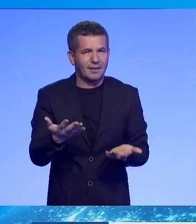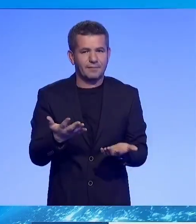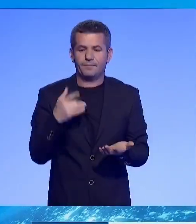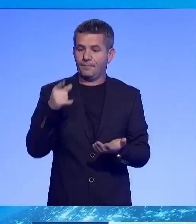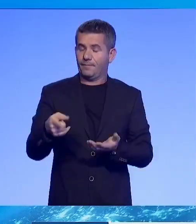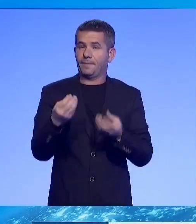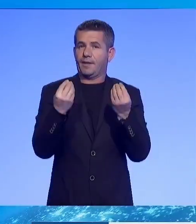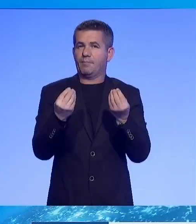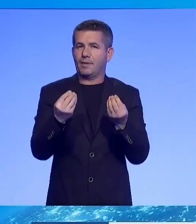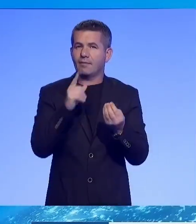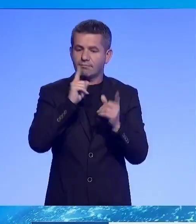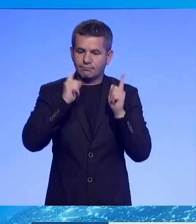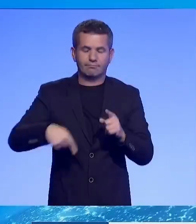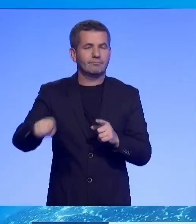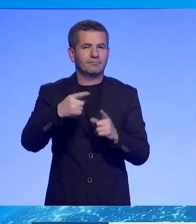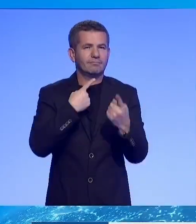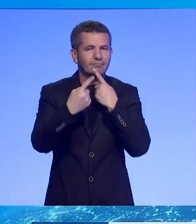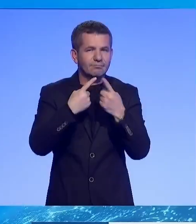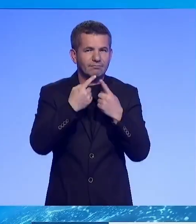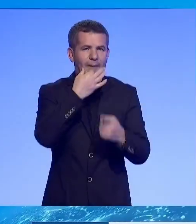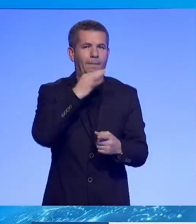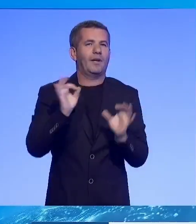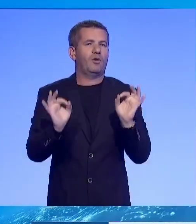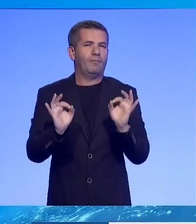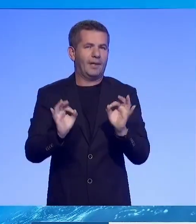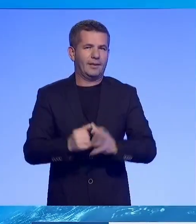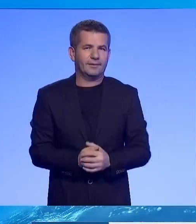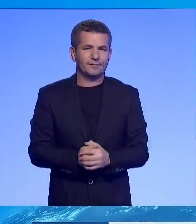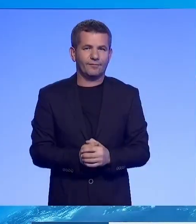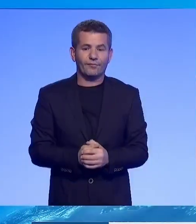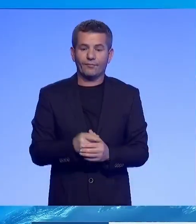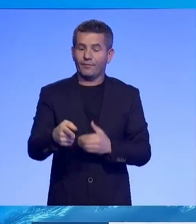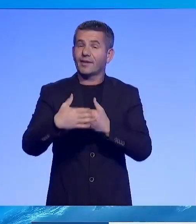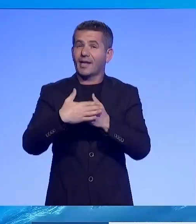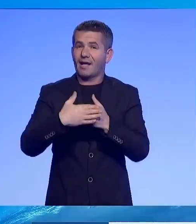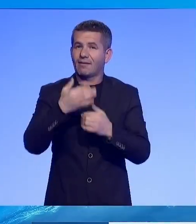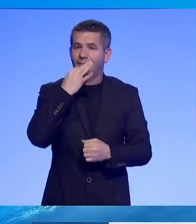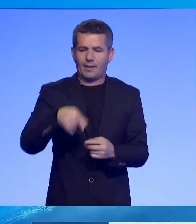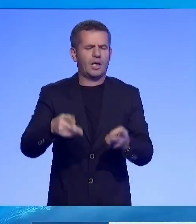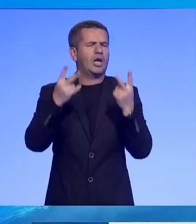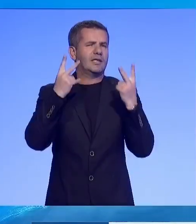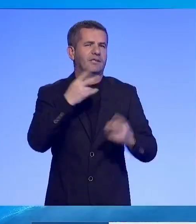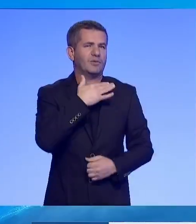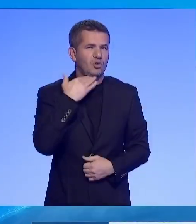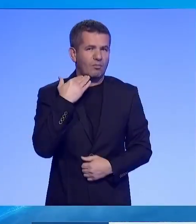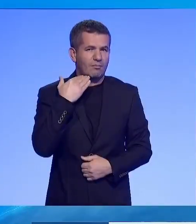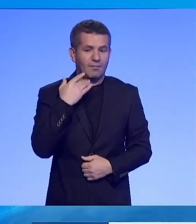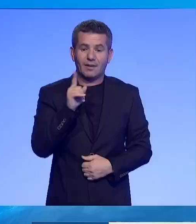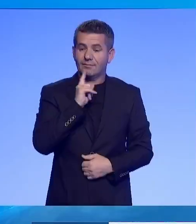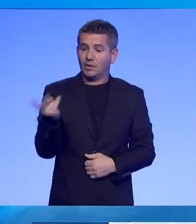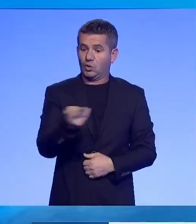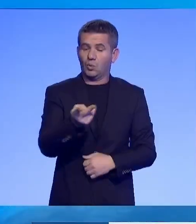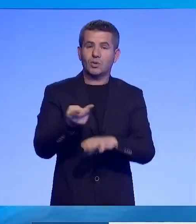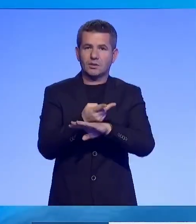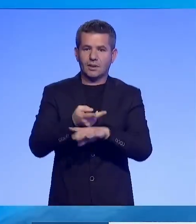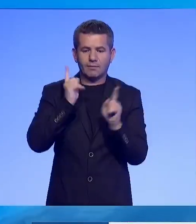mundësje mirë që duhet të shfridzohet që kjo mardhanje të bëhet më normale. Normalizimi mardhanjeve është shumë i rëndësi shumë, në mënyrë që të dyja palje